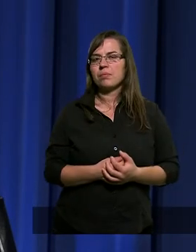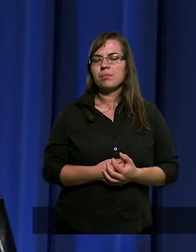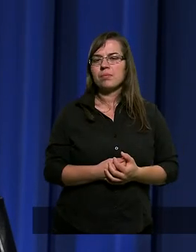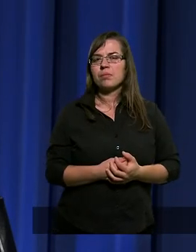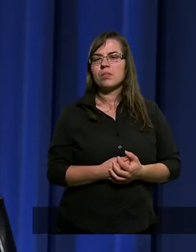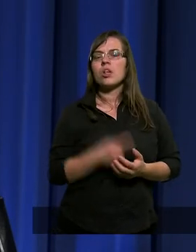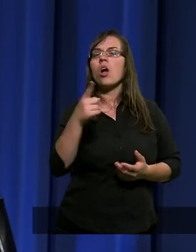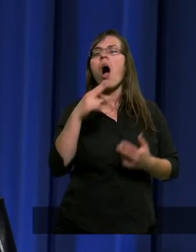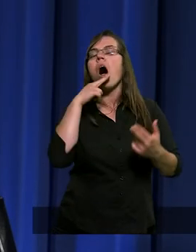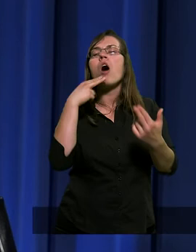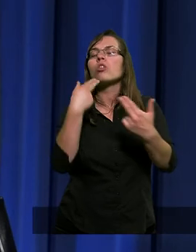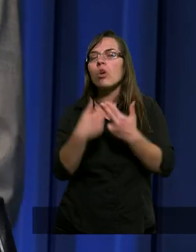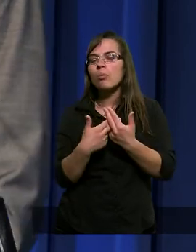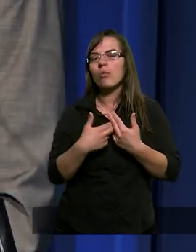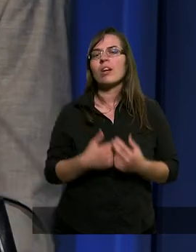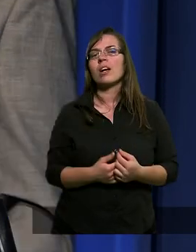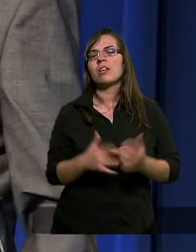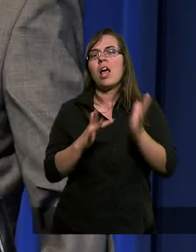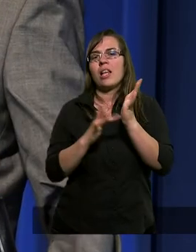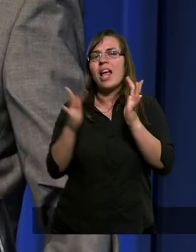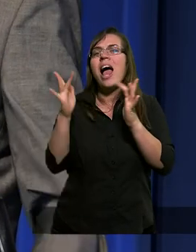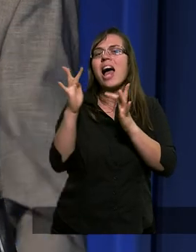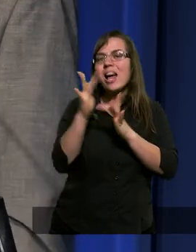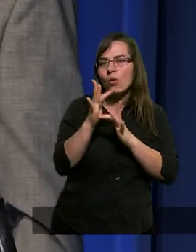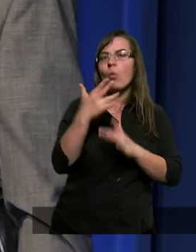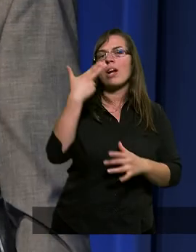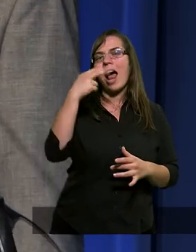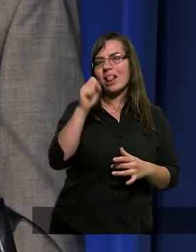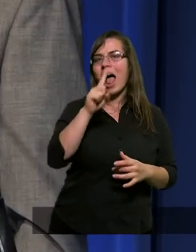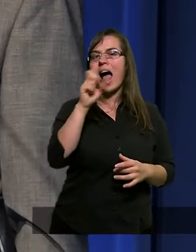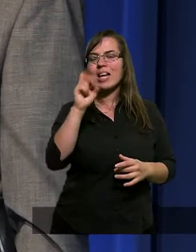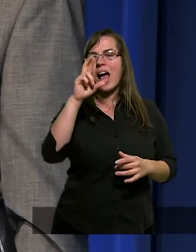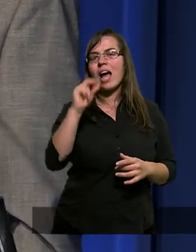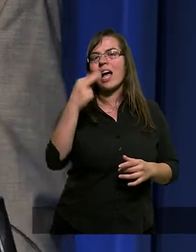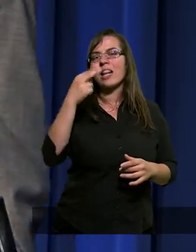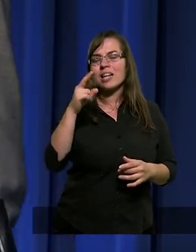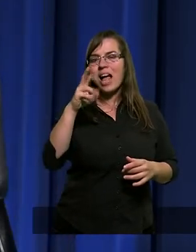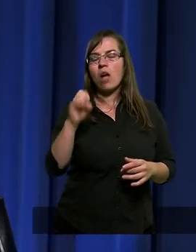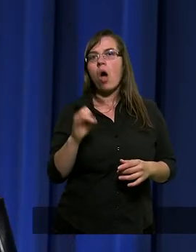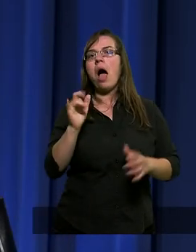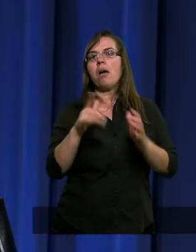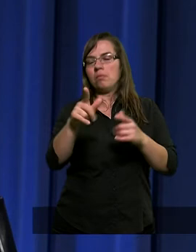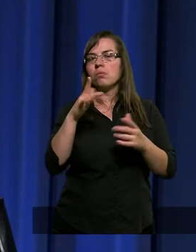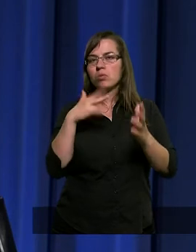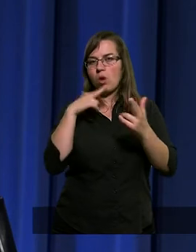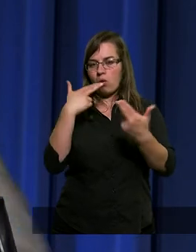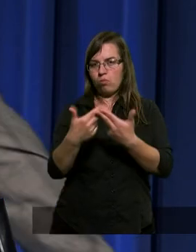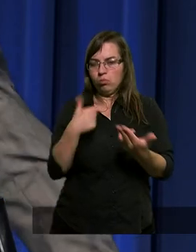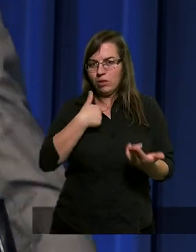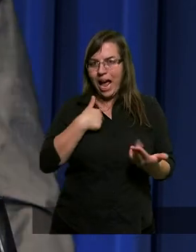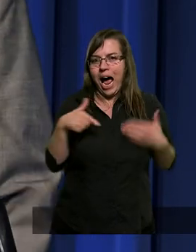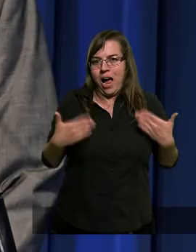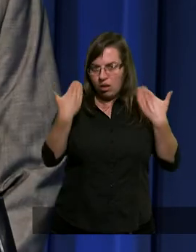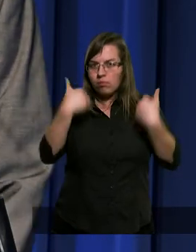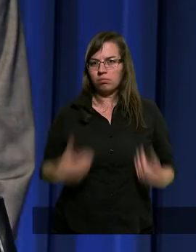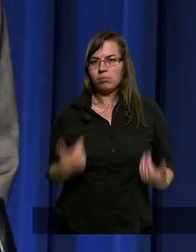A oni odpowiadali Jezusa Nazareńskiego. A Chrystus odpowiada, no to ja